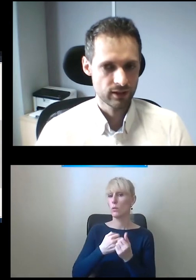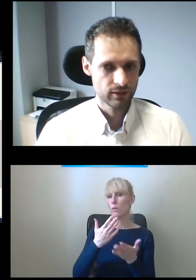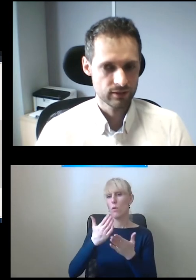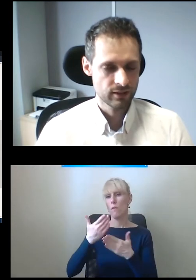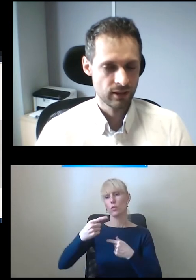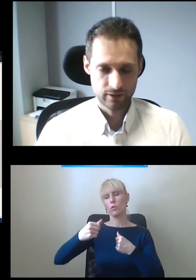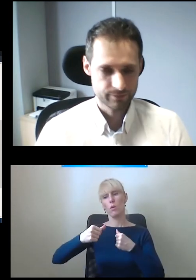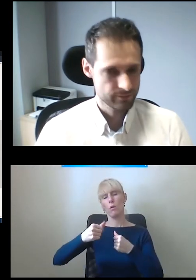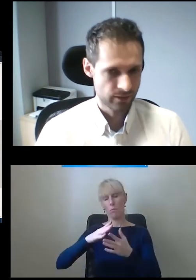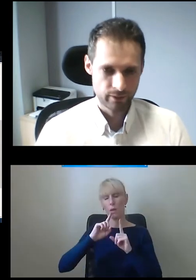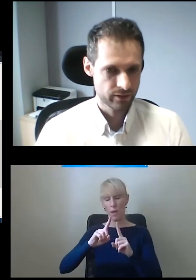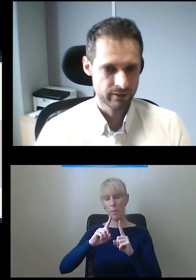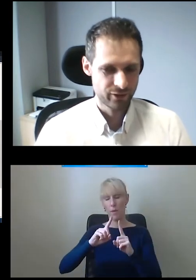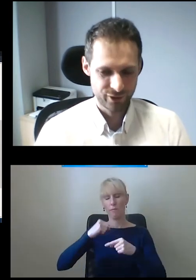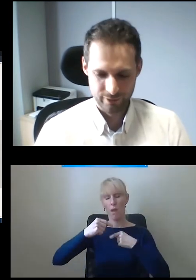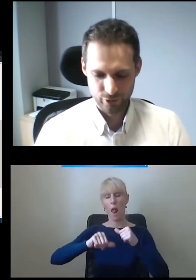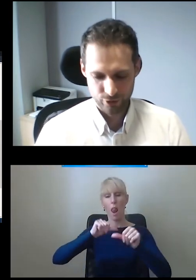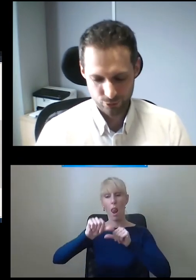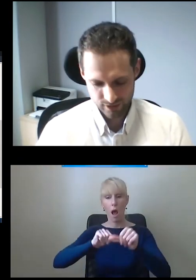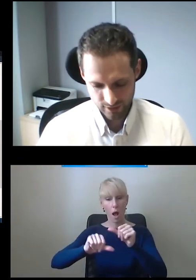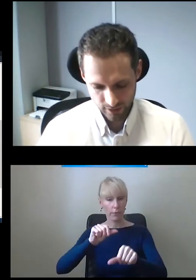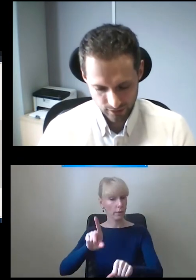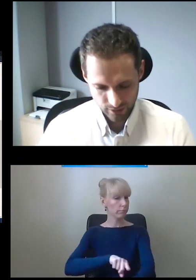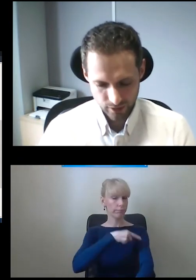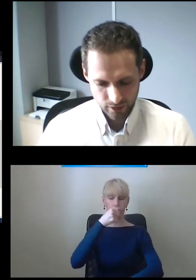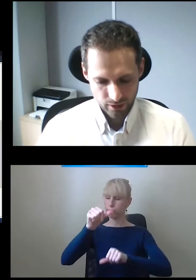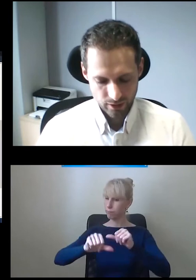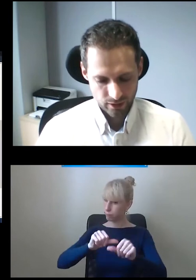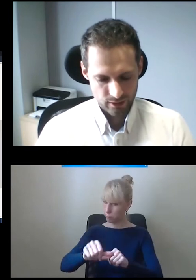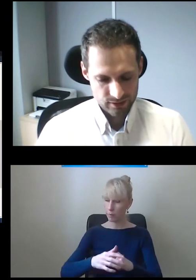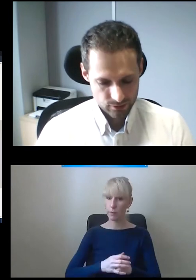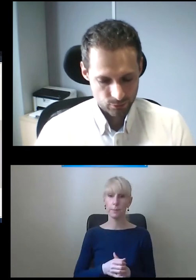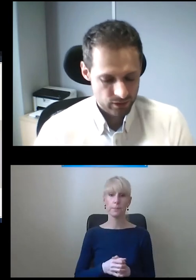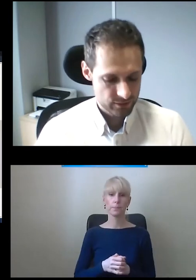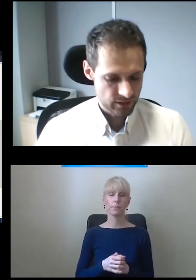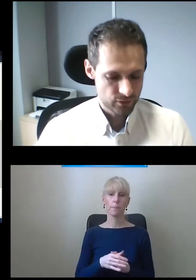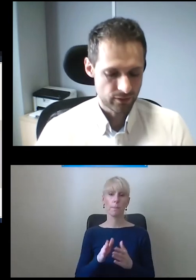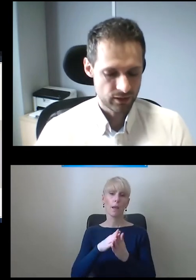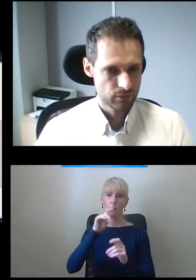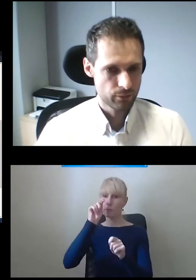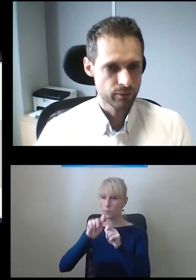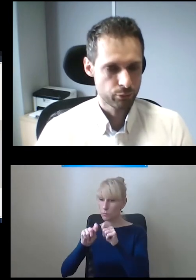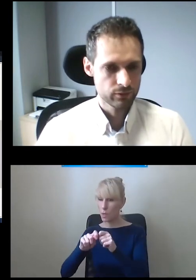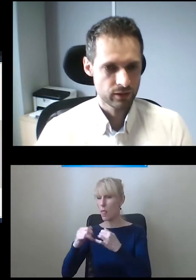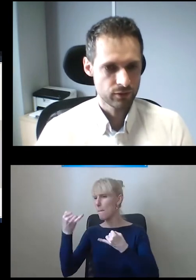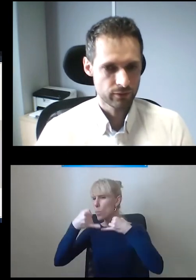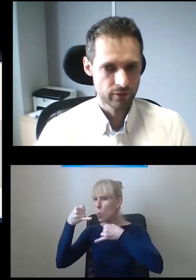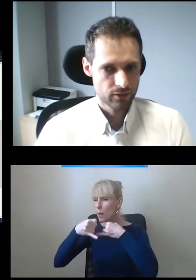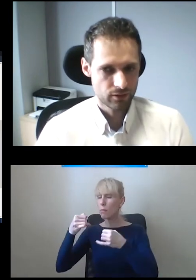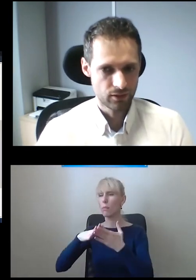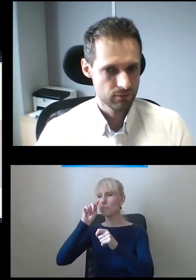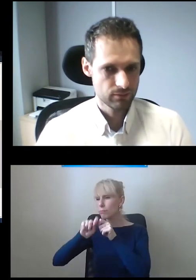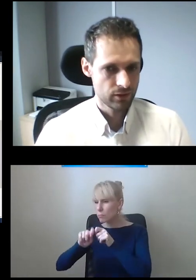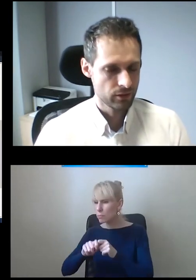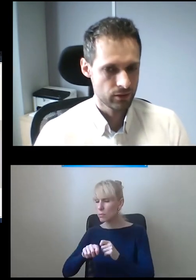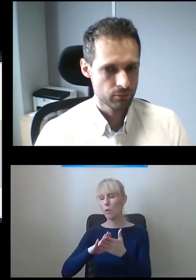długie setki lat. Naprawdę nie boję się tego użyć z setki lat, z odpowiednim serwisowaniem, z wymianiem płynów serwisowych